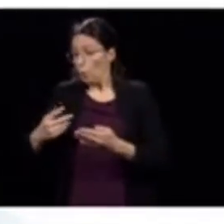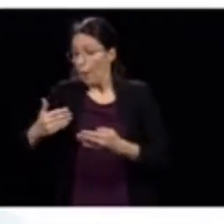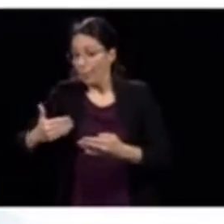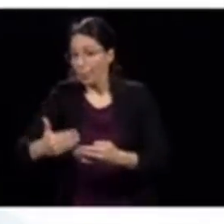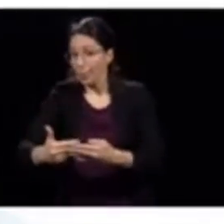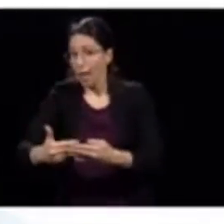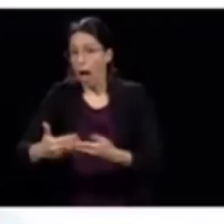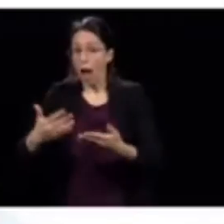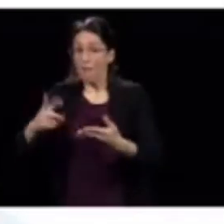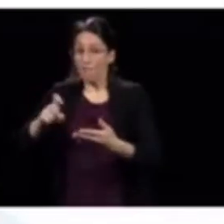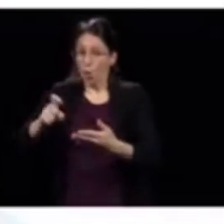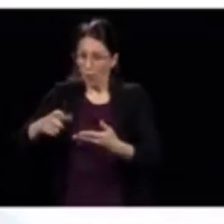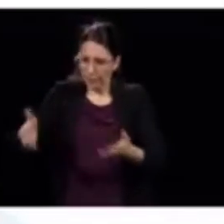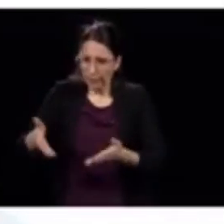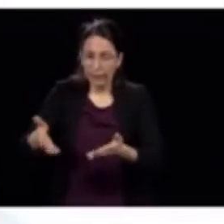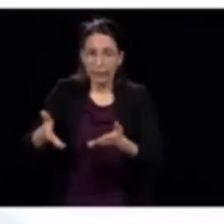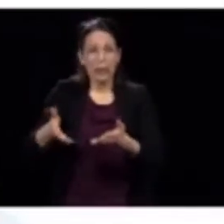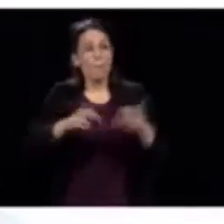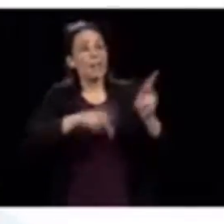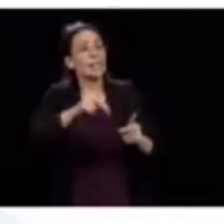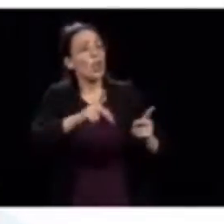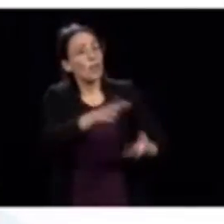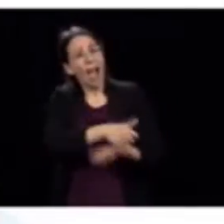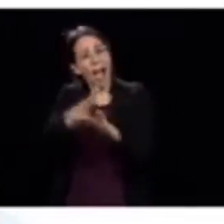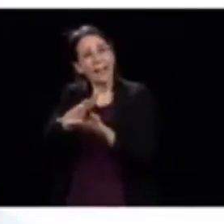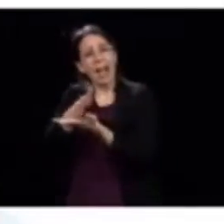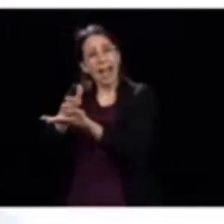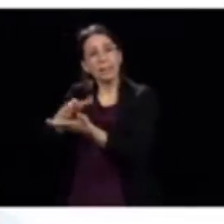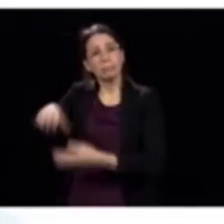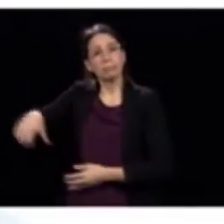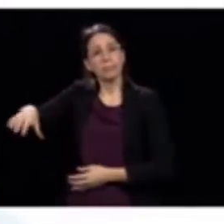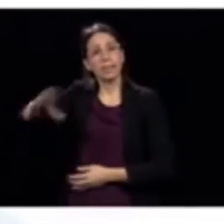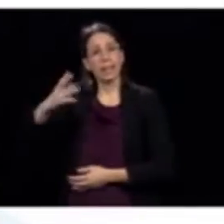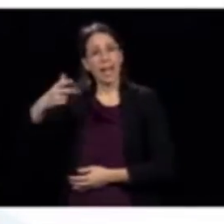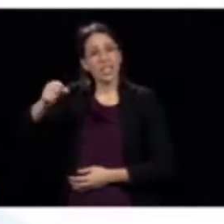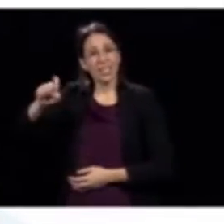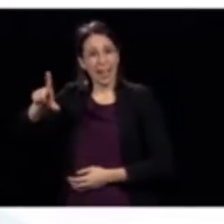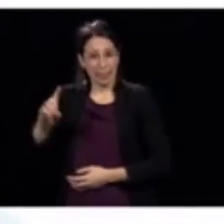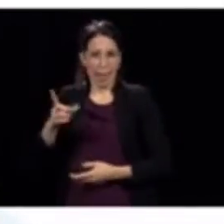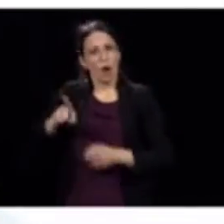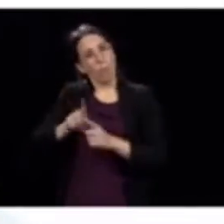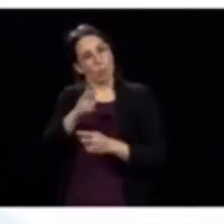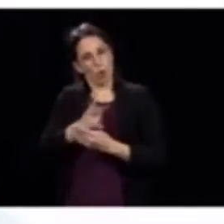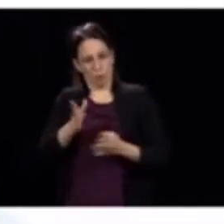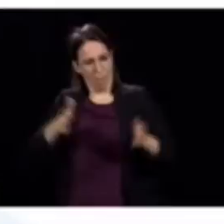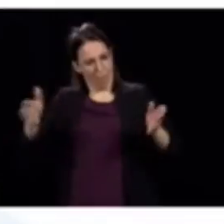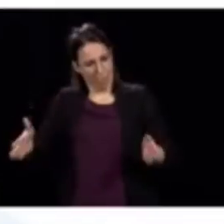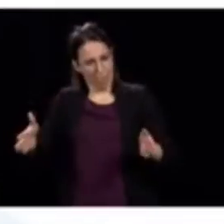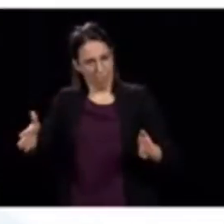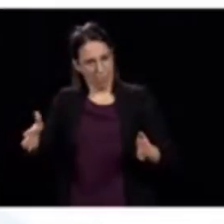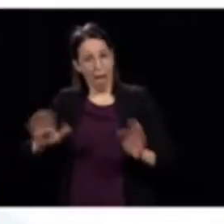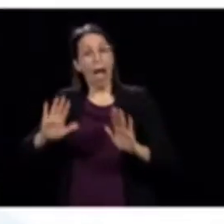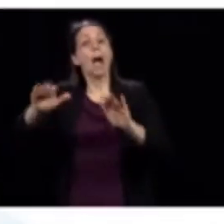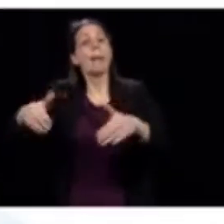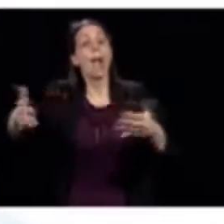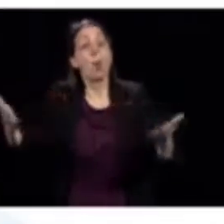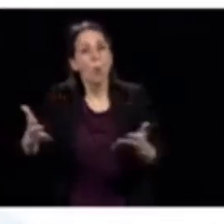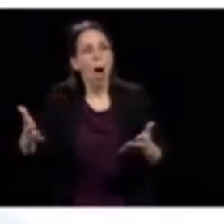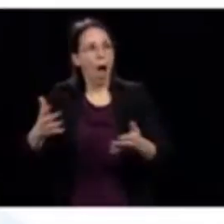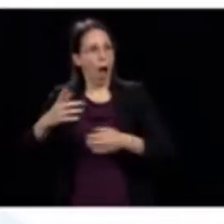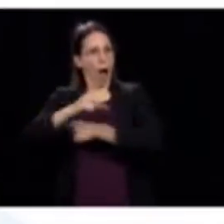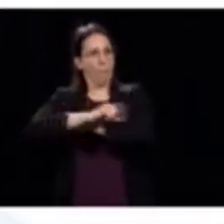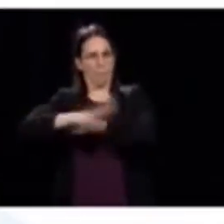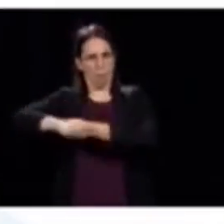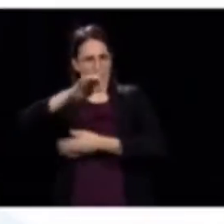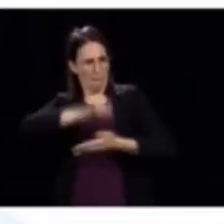qui vont aller donner un coup de main dans les CHSLD. Mais qu'est-ce qui va arriver après ce délai-là? Est-ce que le problème de pénurie de personnel va être réglé,